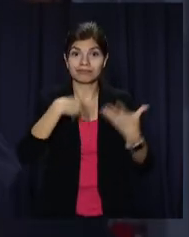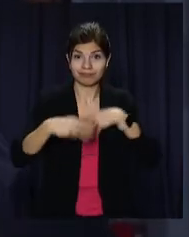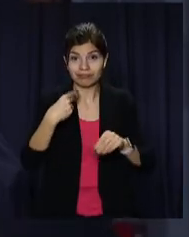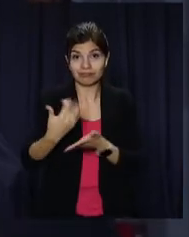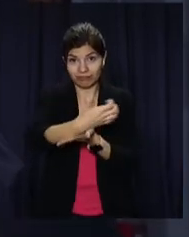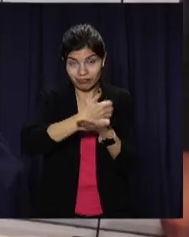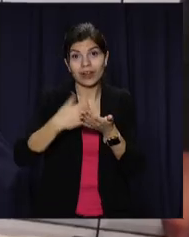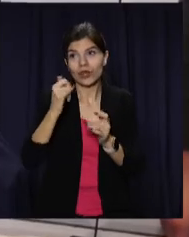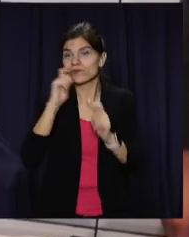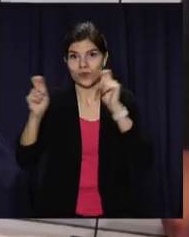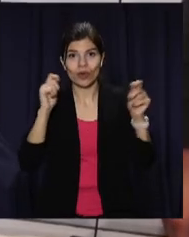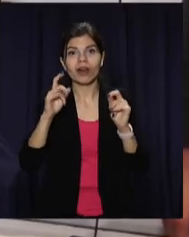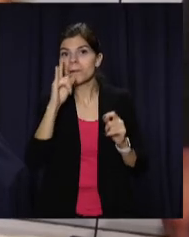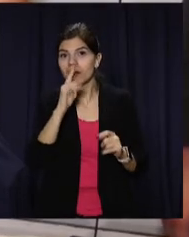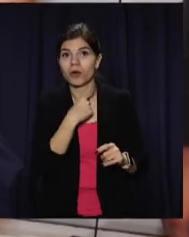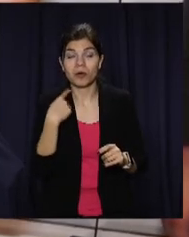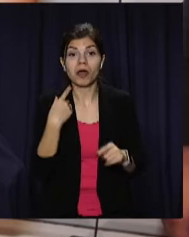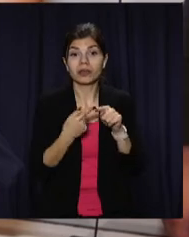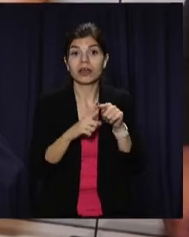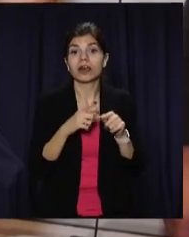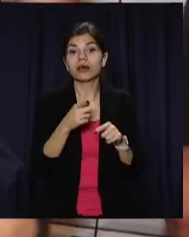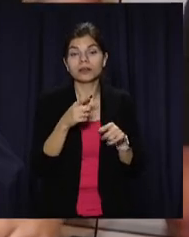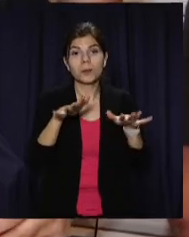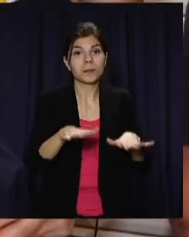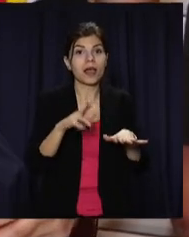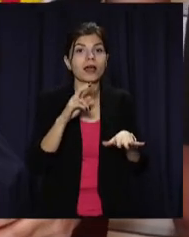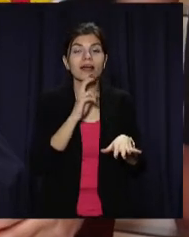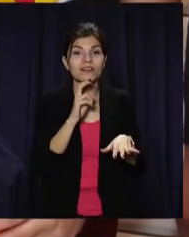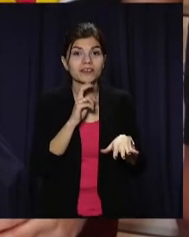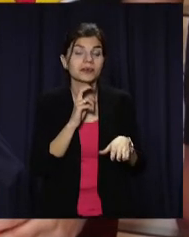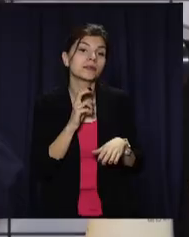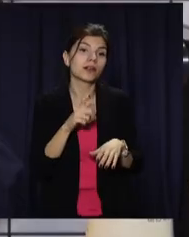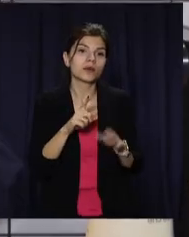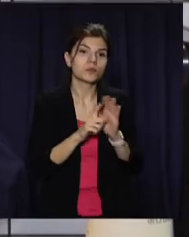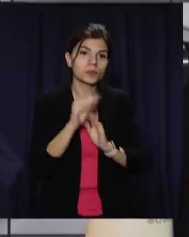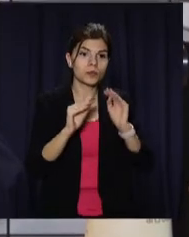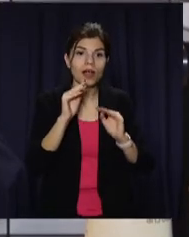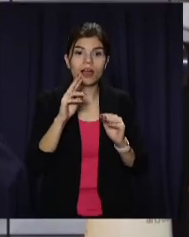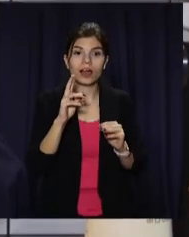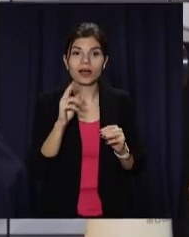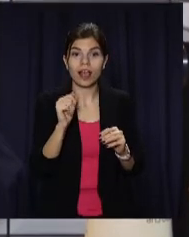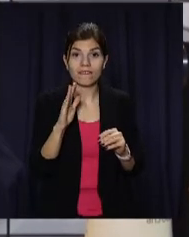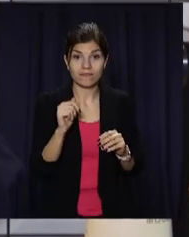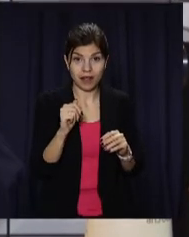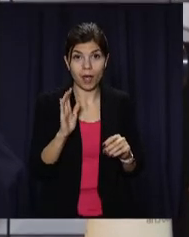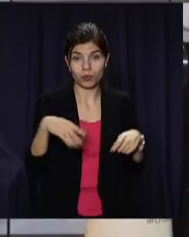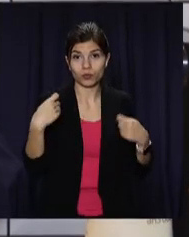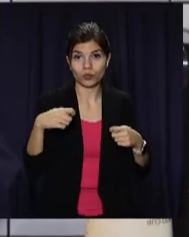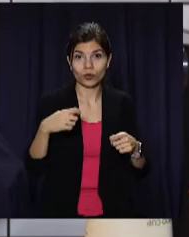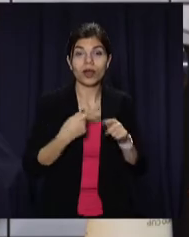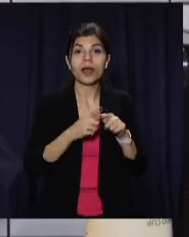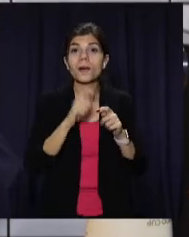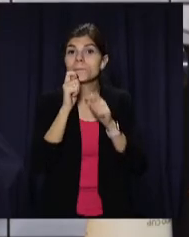Миколай о них не забыл. Акція пройшла за підтримки однієї з кав'ярин міста. Волонтери спочатку готували каву, а потім продавали. Всі гроші на